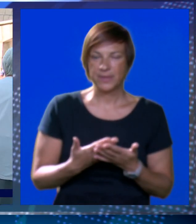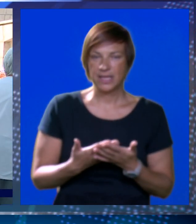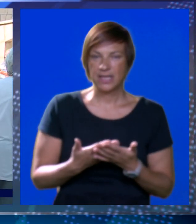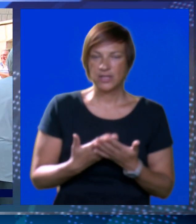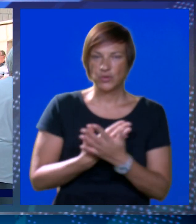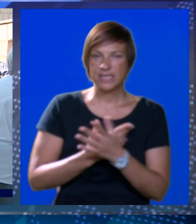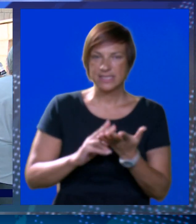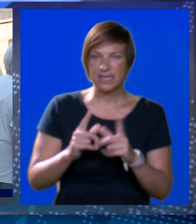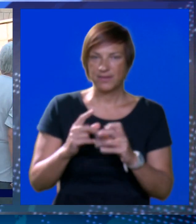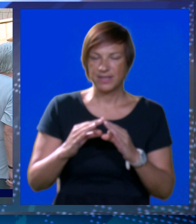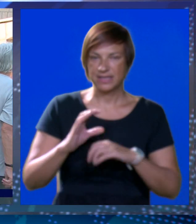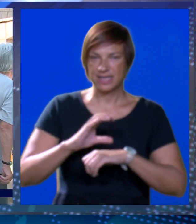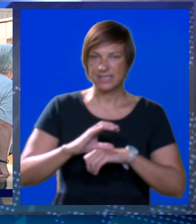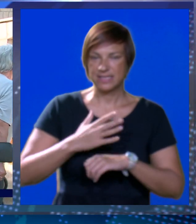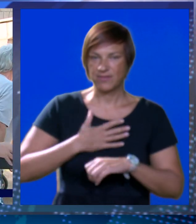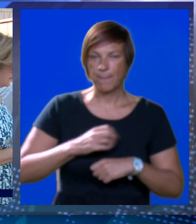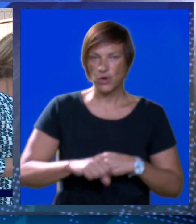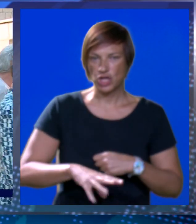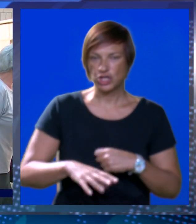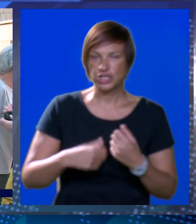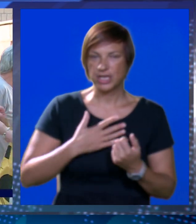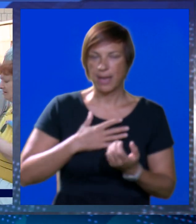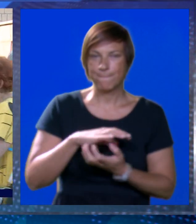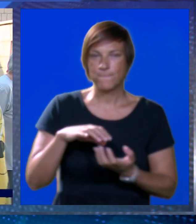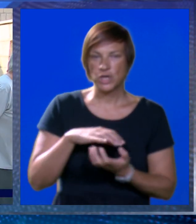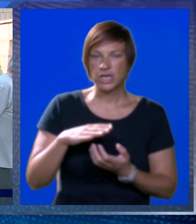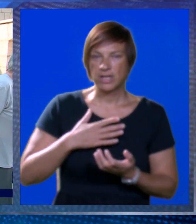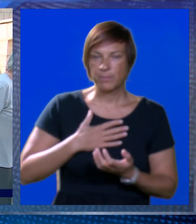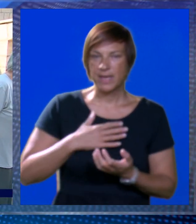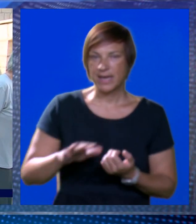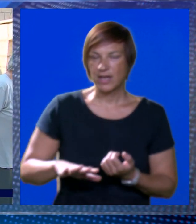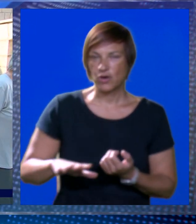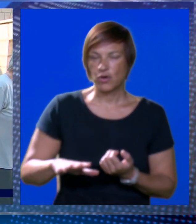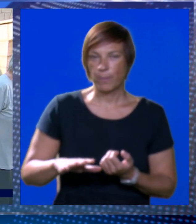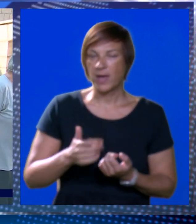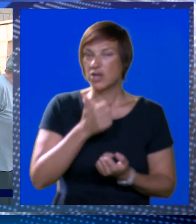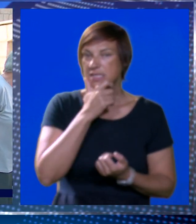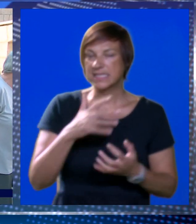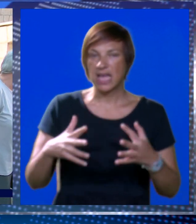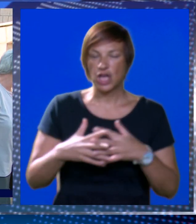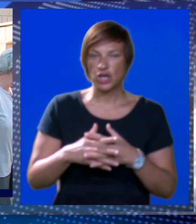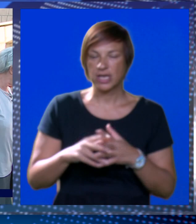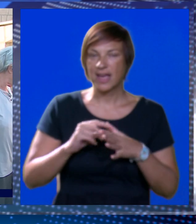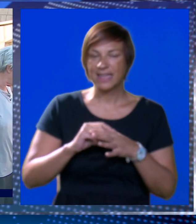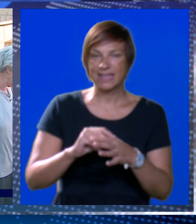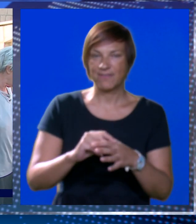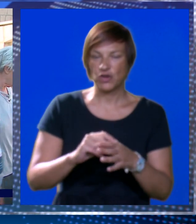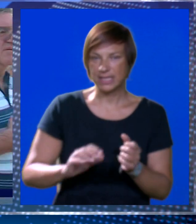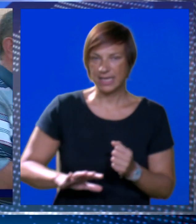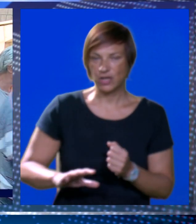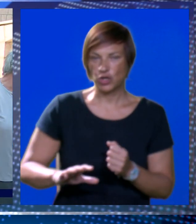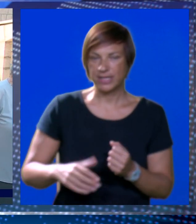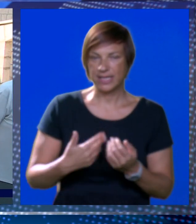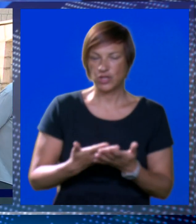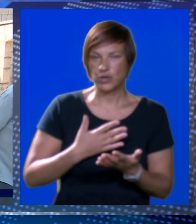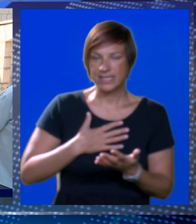je zavjetna crkva moja od rođenja. Moji roditelji su mene ko malo i staro grada vodili ko